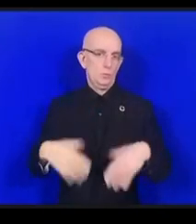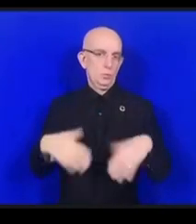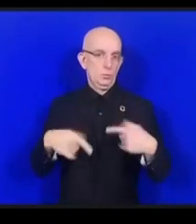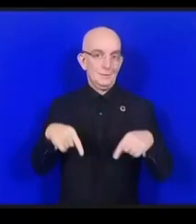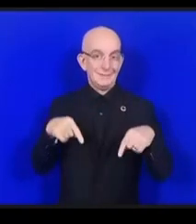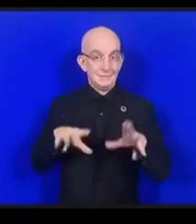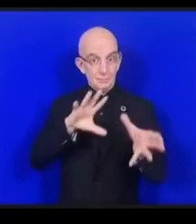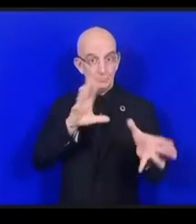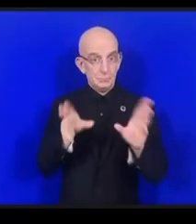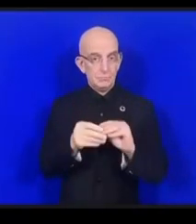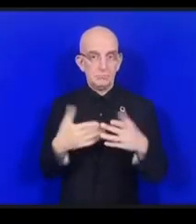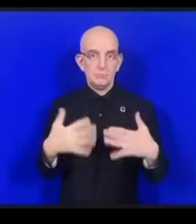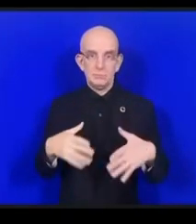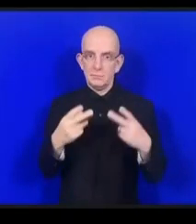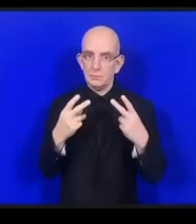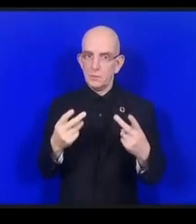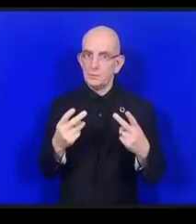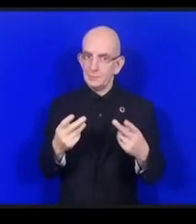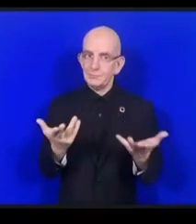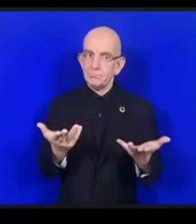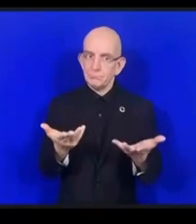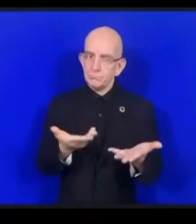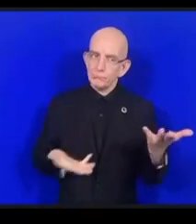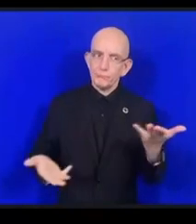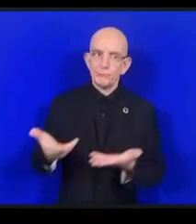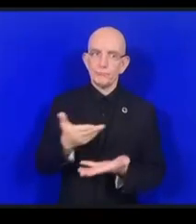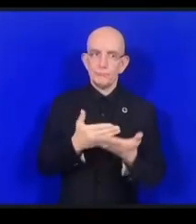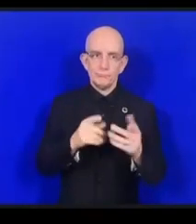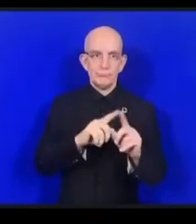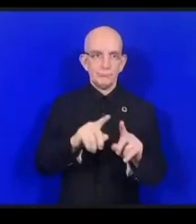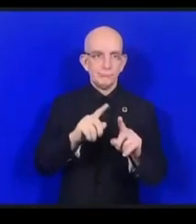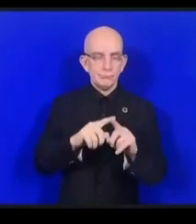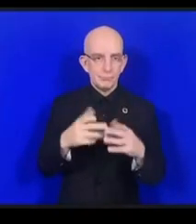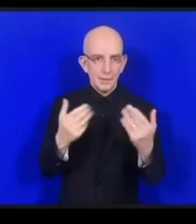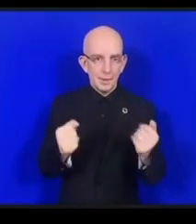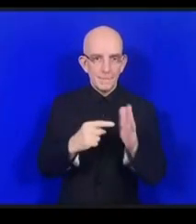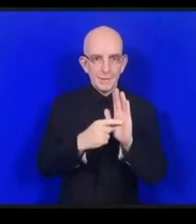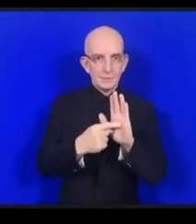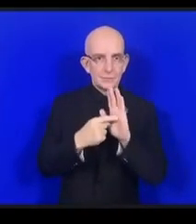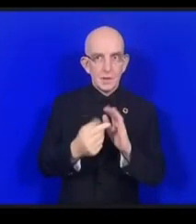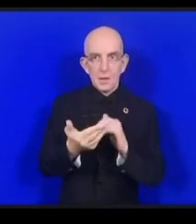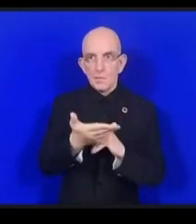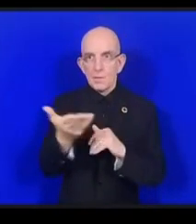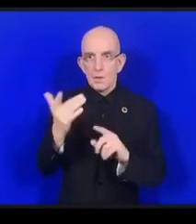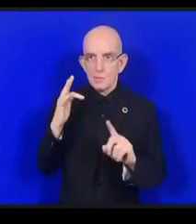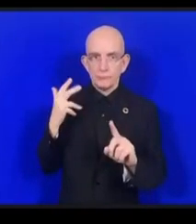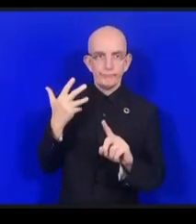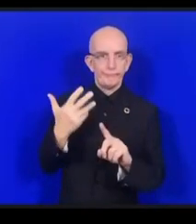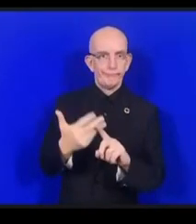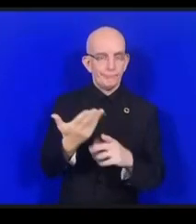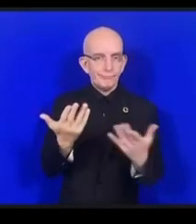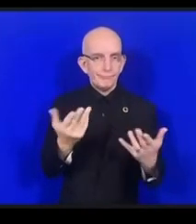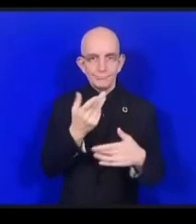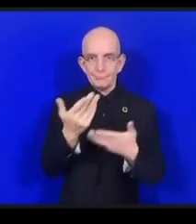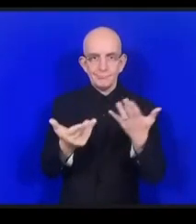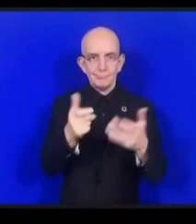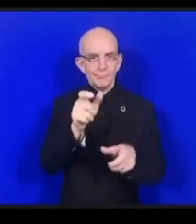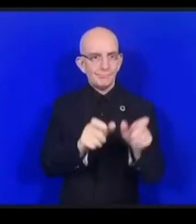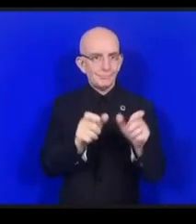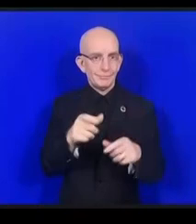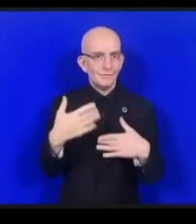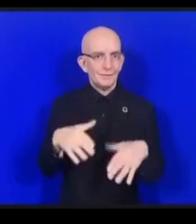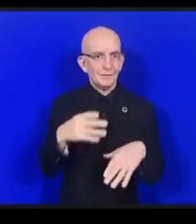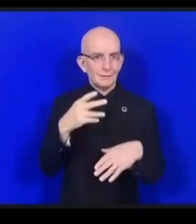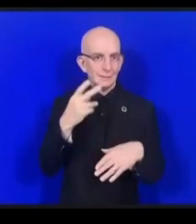important. Il y a tellement d'exemples du passé. Vous avez peut-être entendu parler du système de gestion du